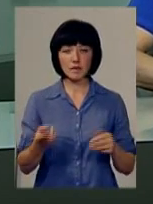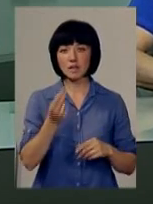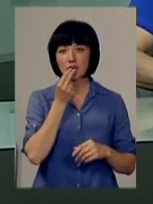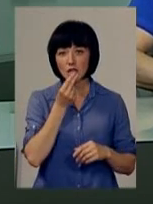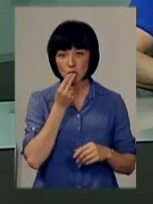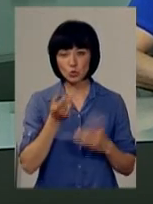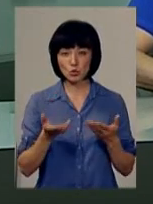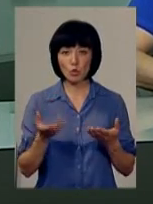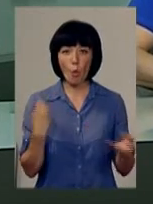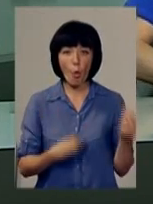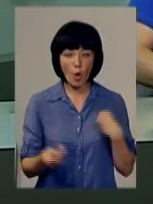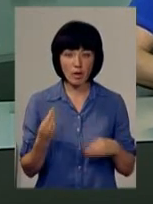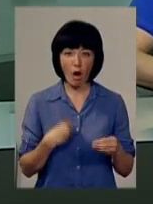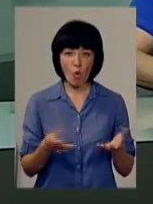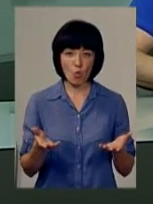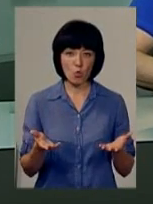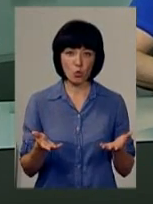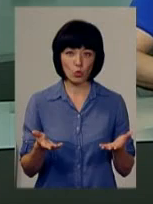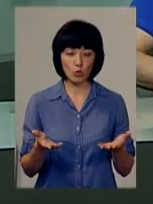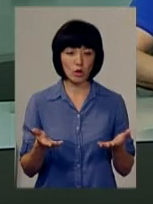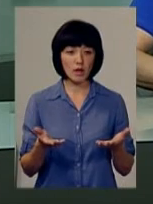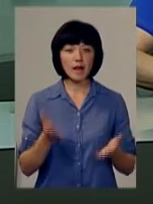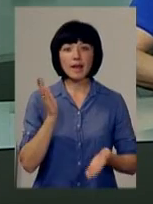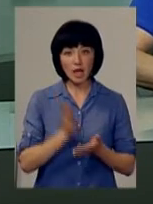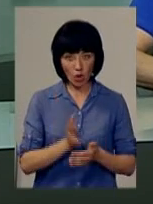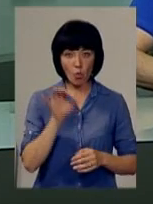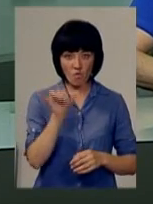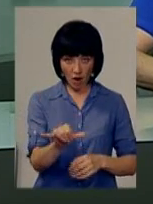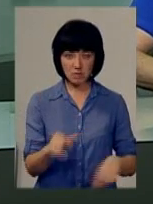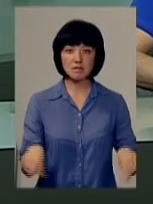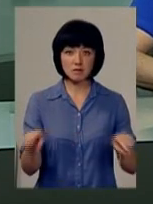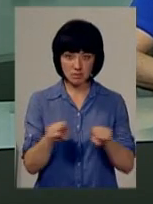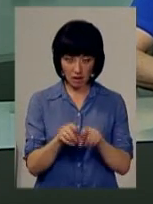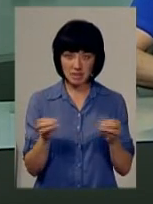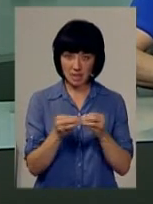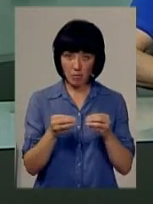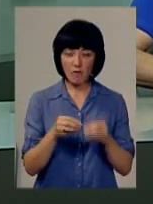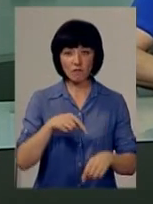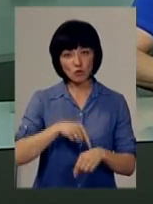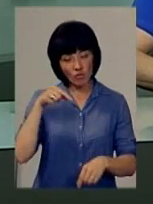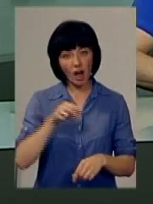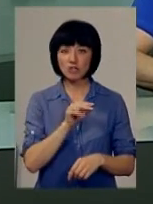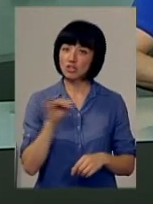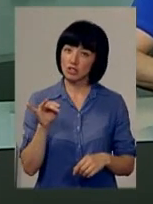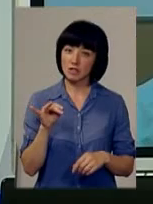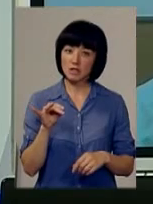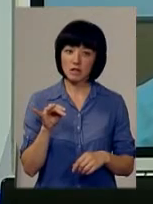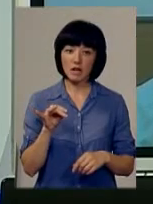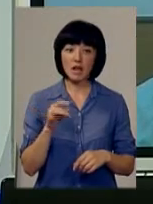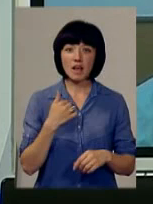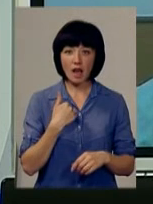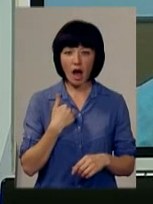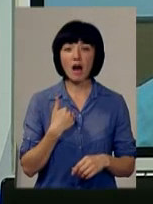їжі, одягу і так далі. Тобто, є у вас це так само відчувається, чи все ж таки... Я з вами